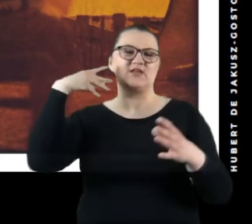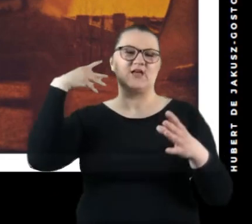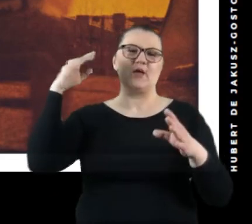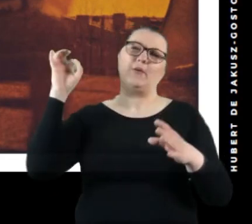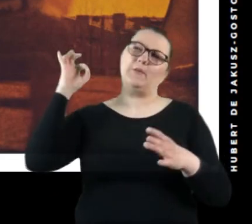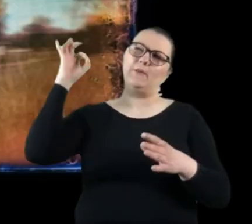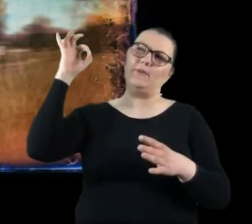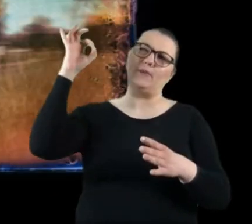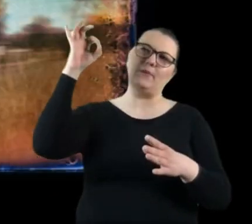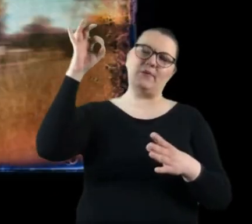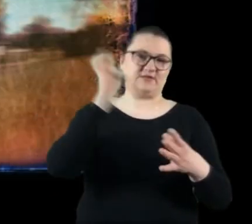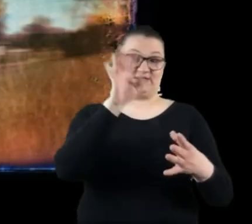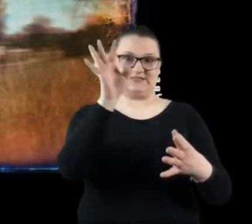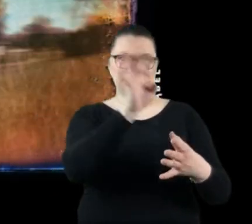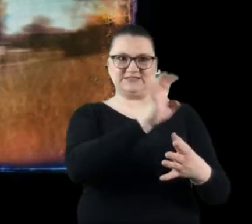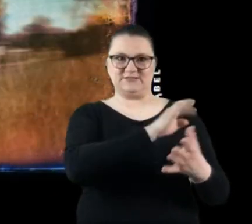na niebie.